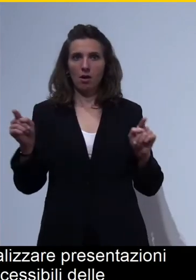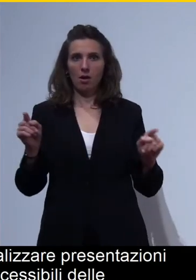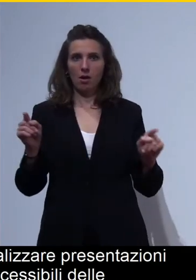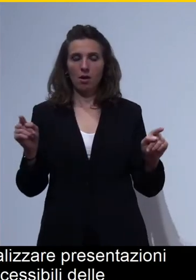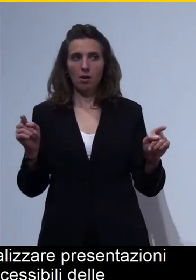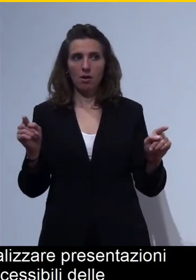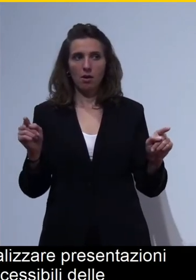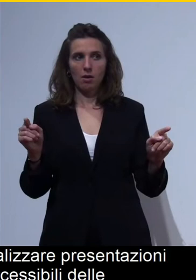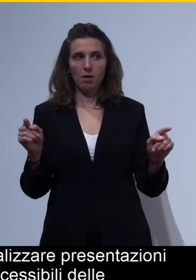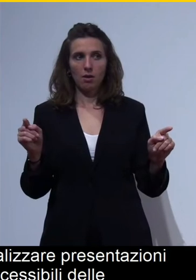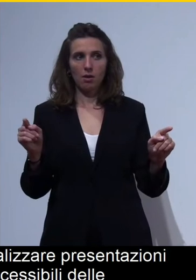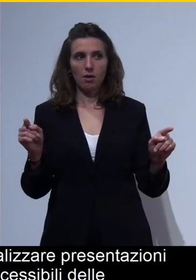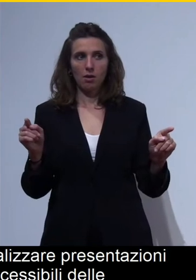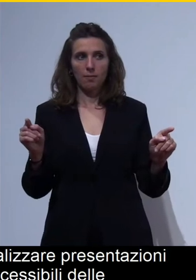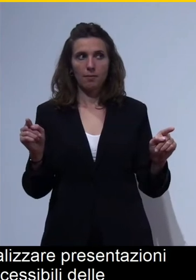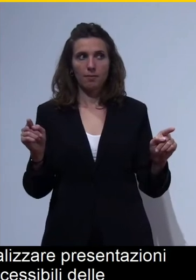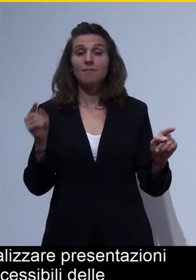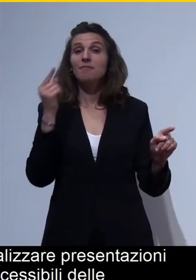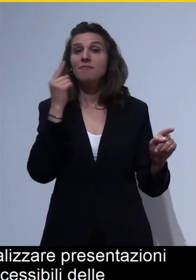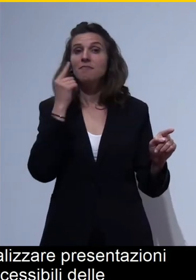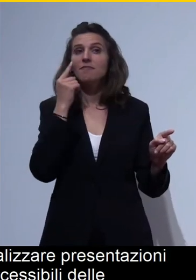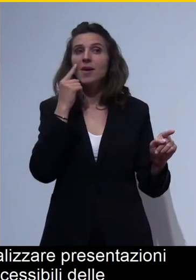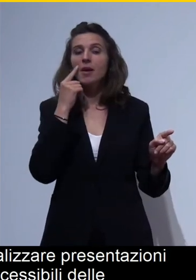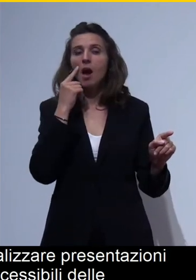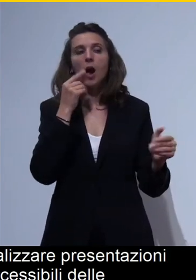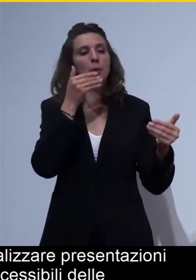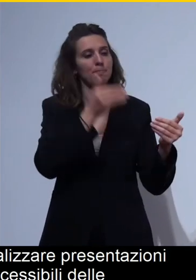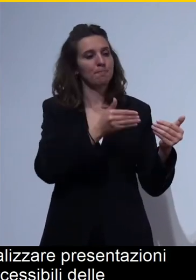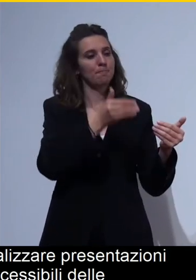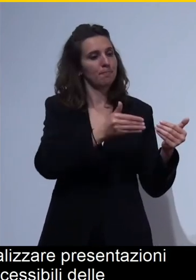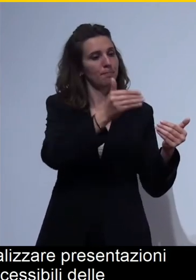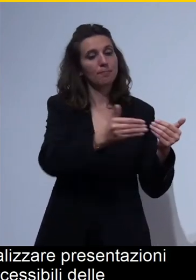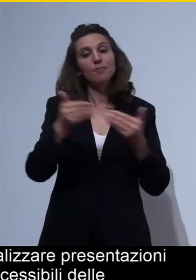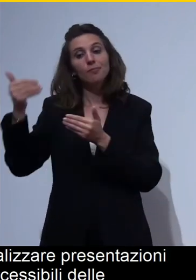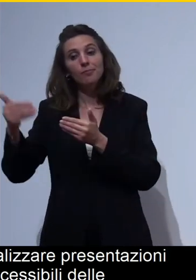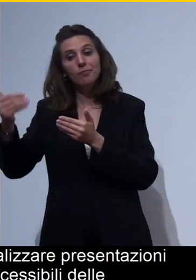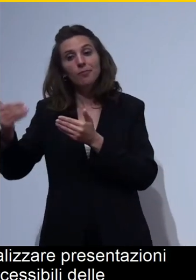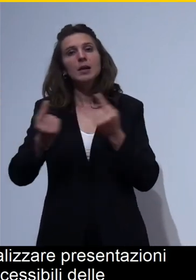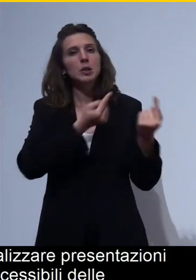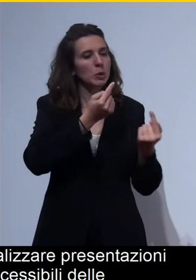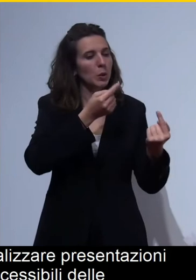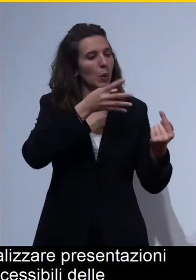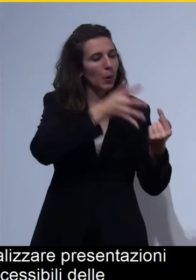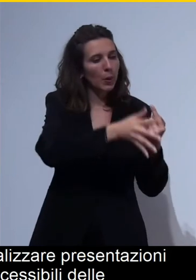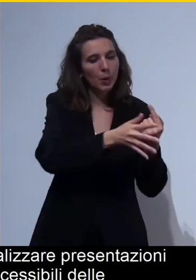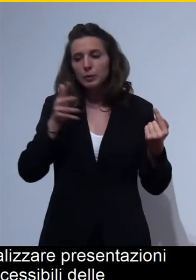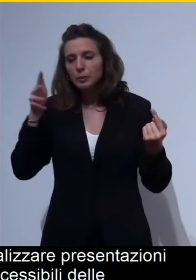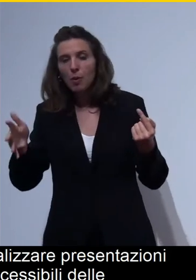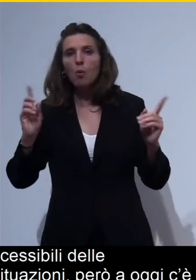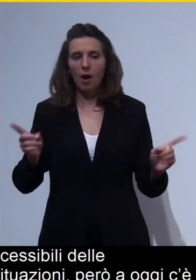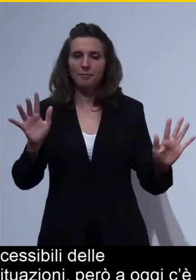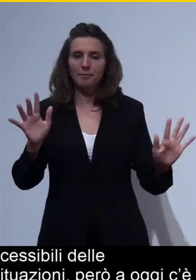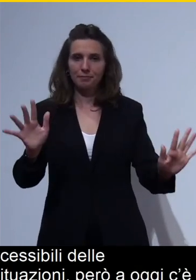Vedremo un po' caso per caso quali sono le situazioni, però ad oggi c'è una cosa da dire,